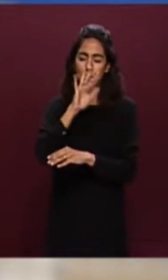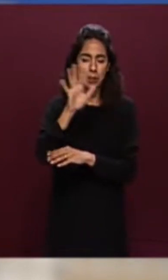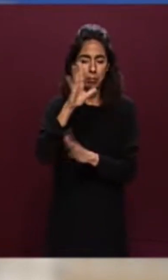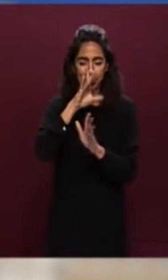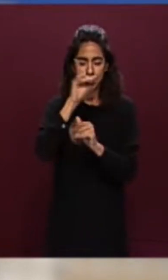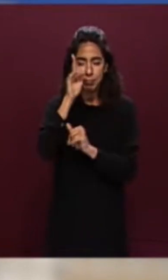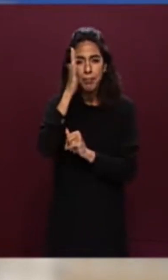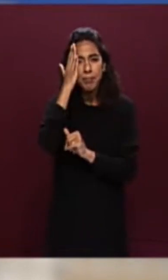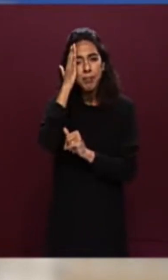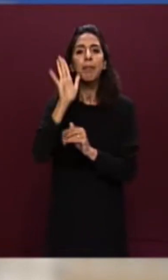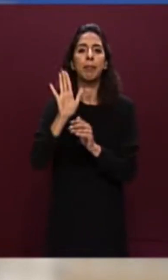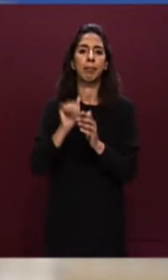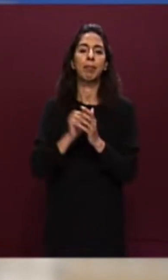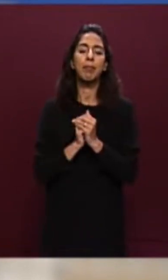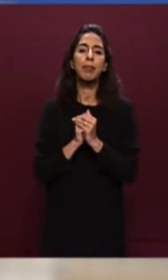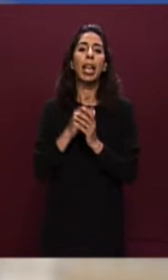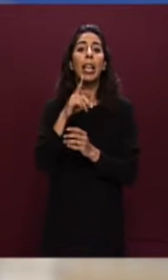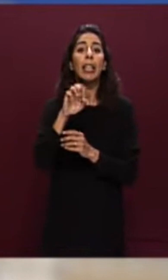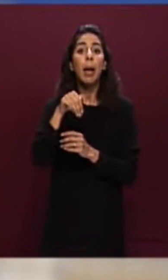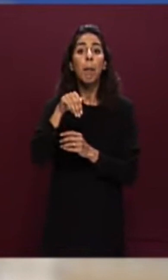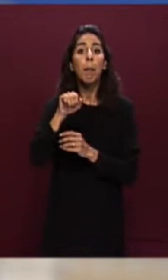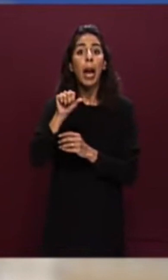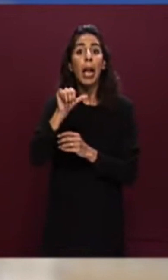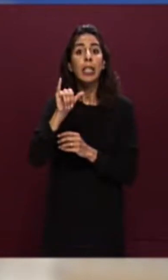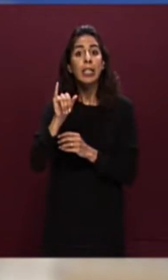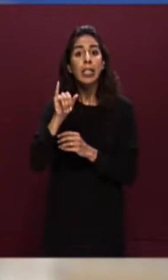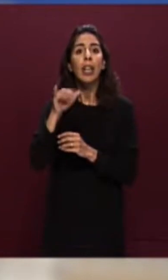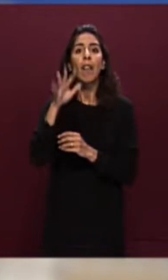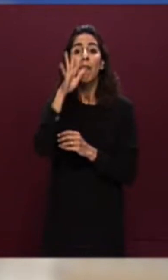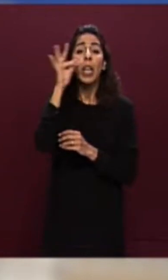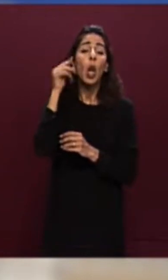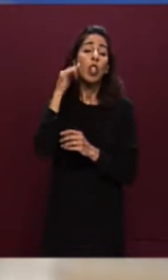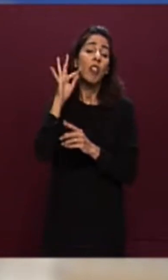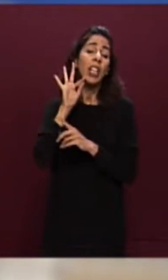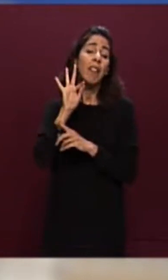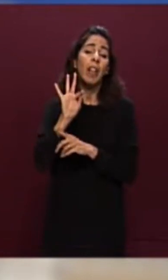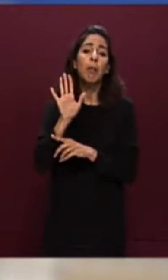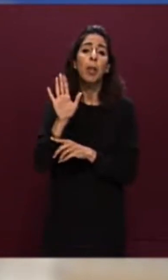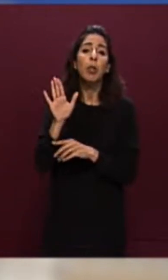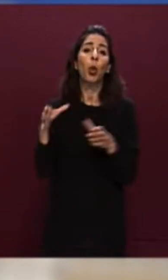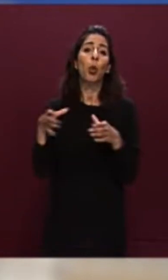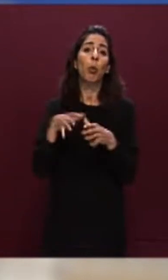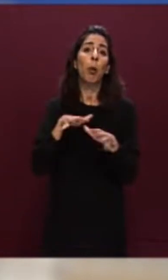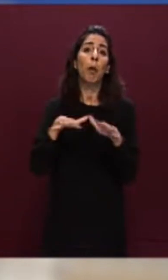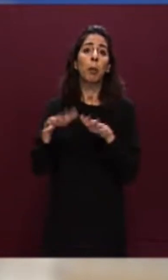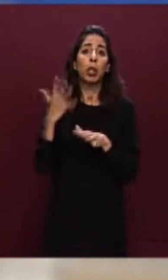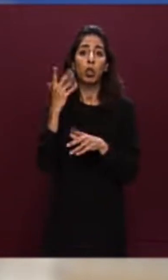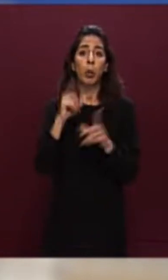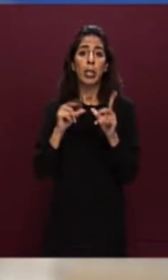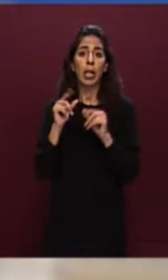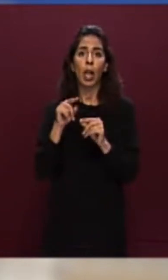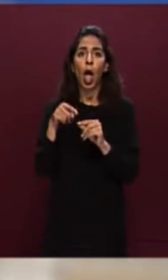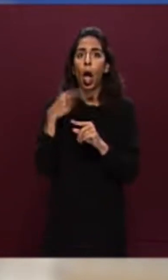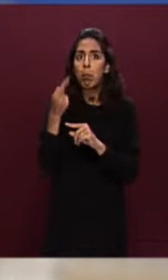De Masi, filosofo di riferimento del Movimento 5 Stelle, va